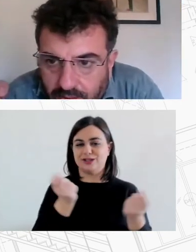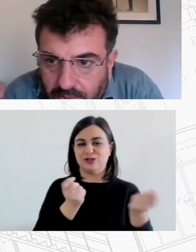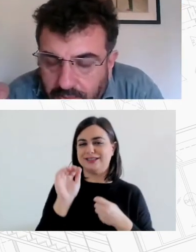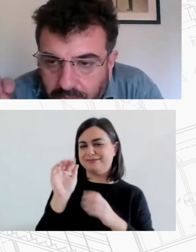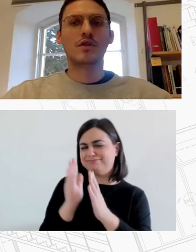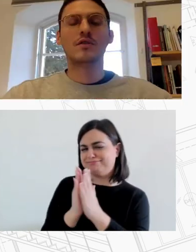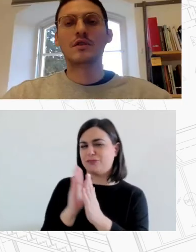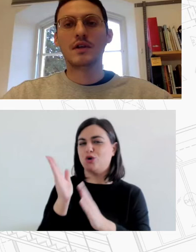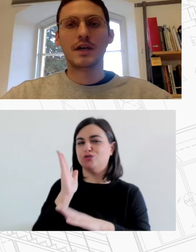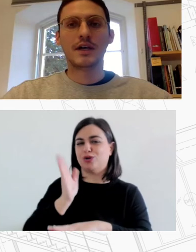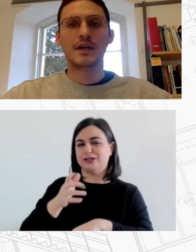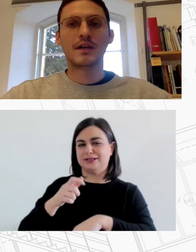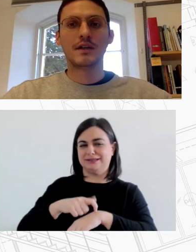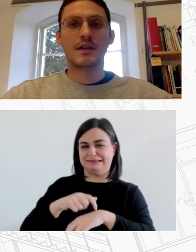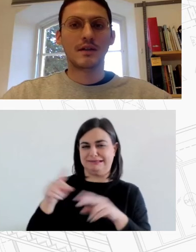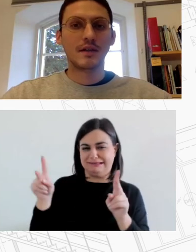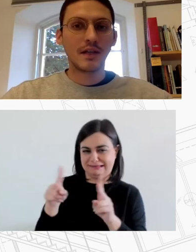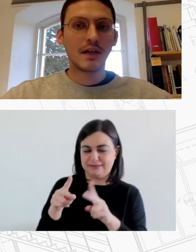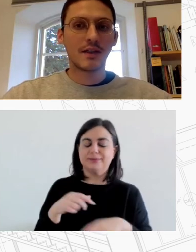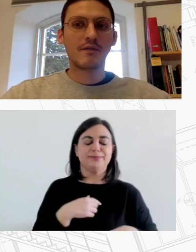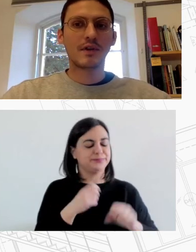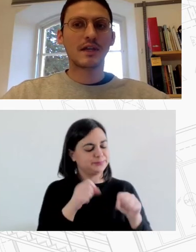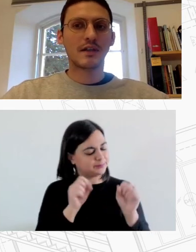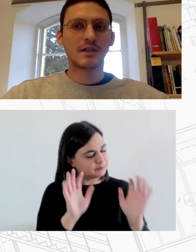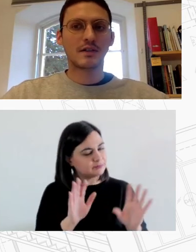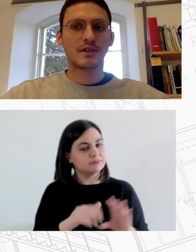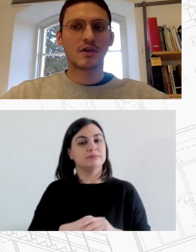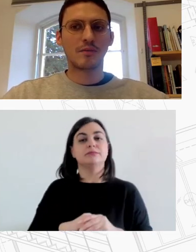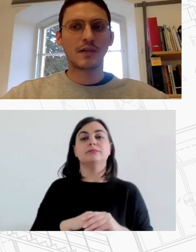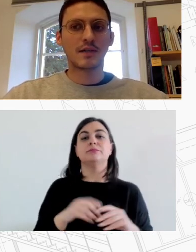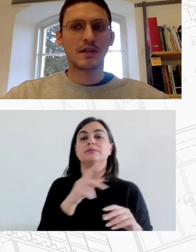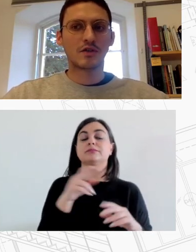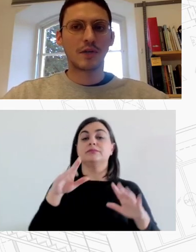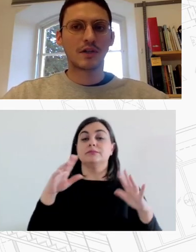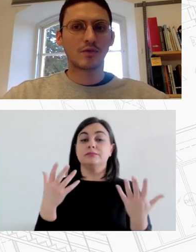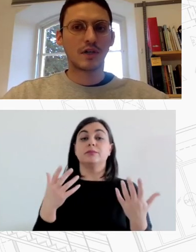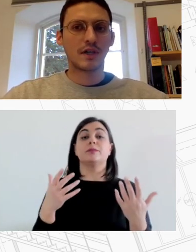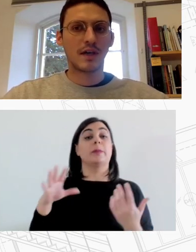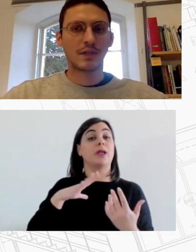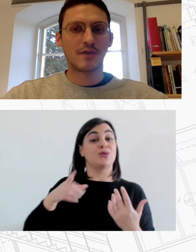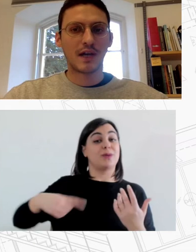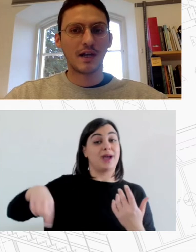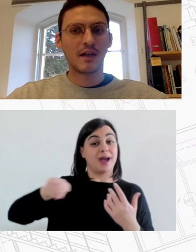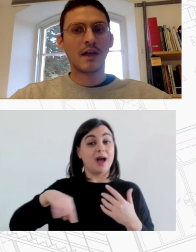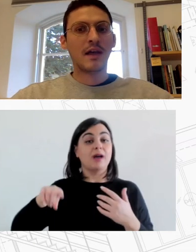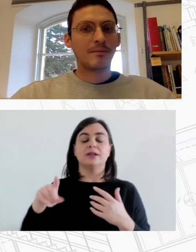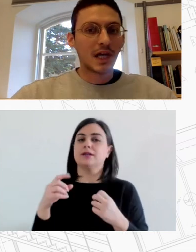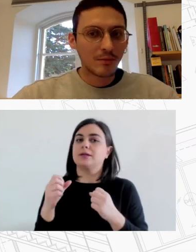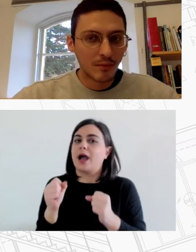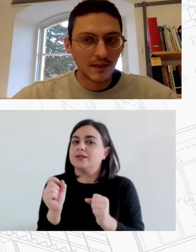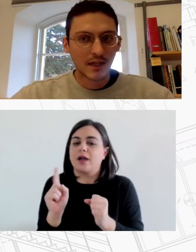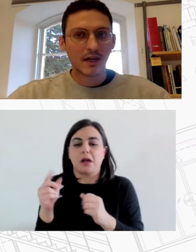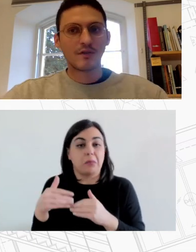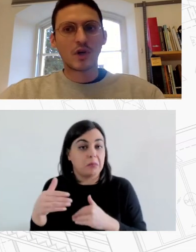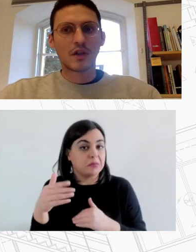Βεβαίως τελειώνω Είναι διεύρυνση και ενίσχυση της οικονομικής στήριξης των πληθυσμών σε επισφάλεια μια